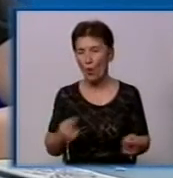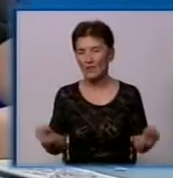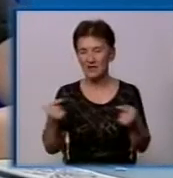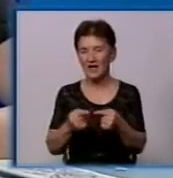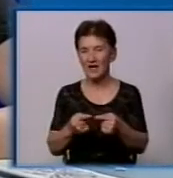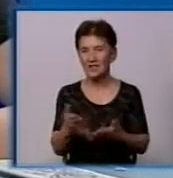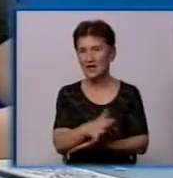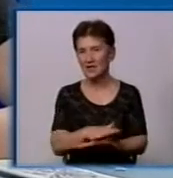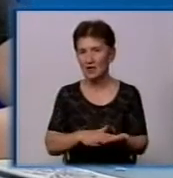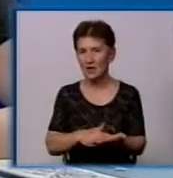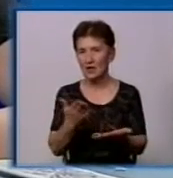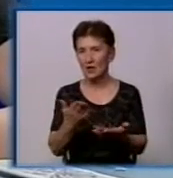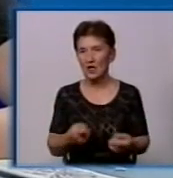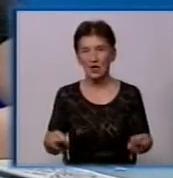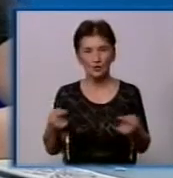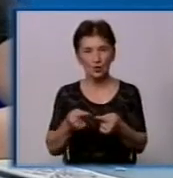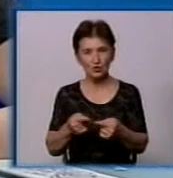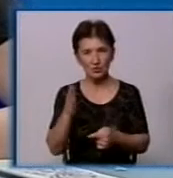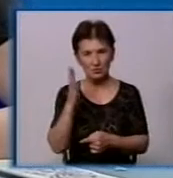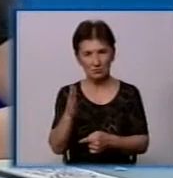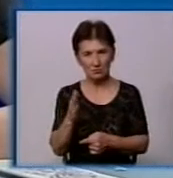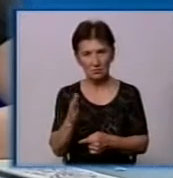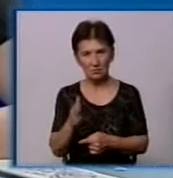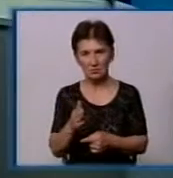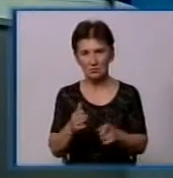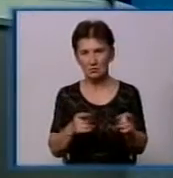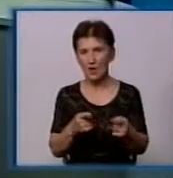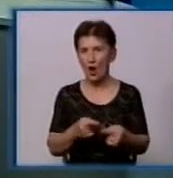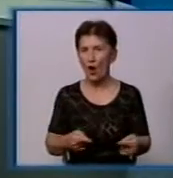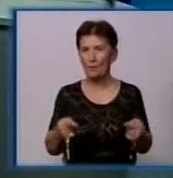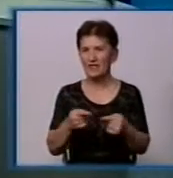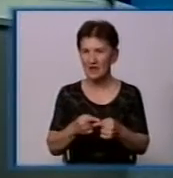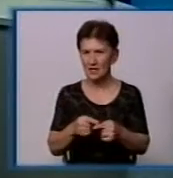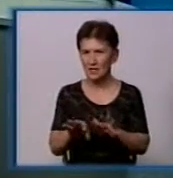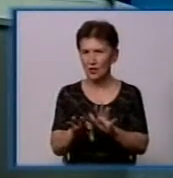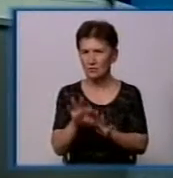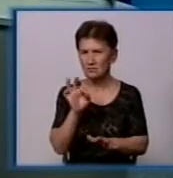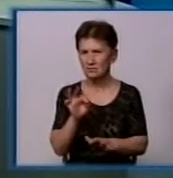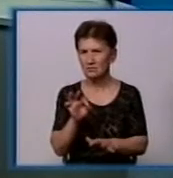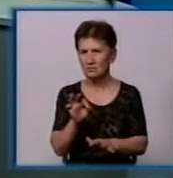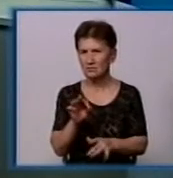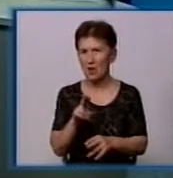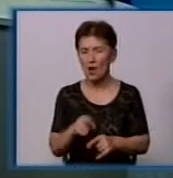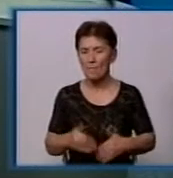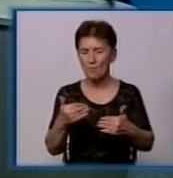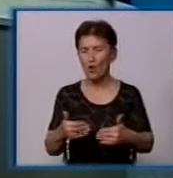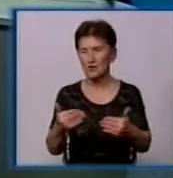контейнери. Тобто, контейнери будуть точно встановлені, а от їх від ми определимо всередньо внедрення поетапного.